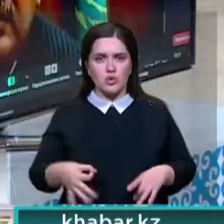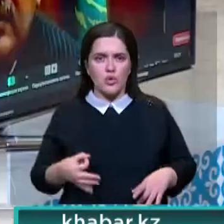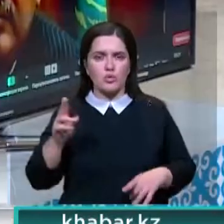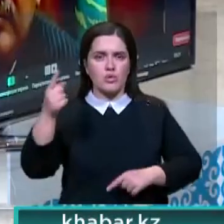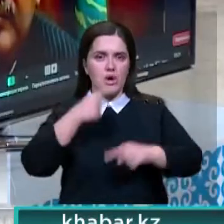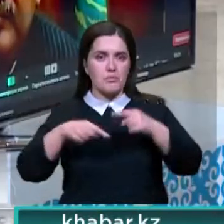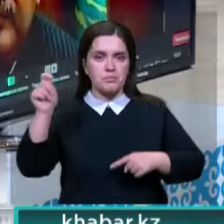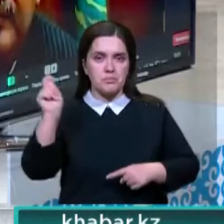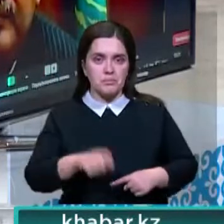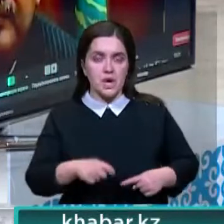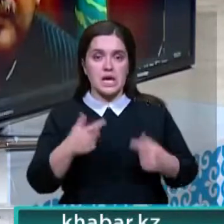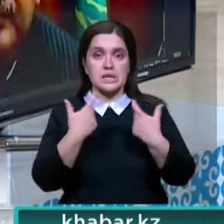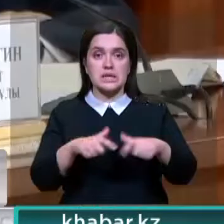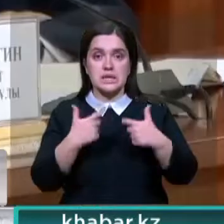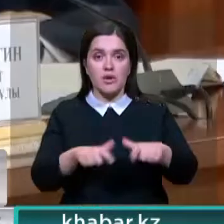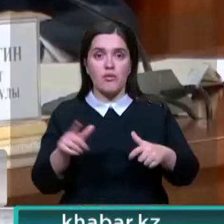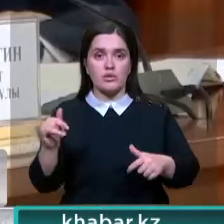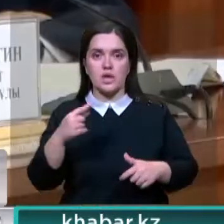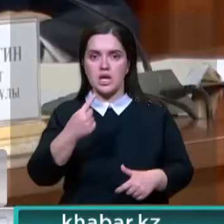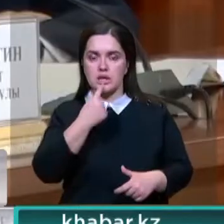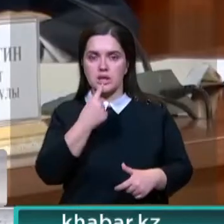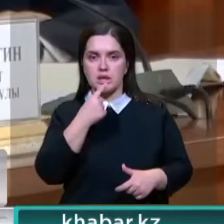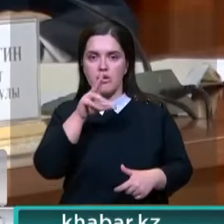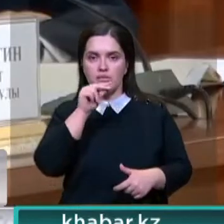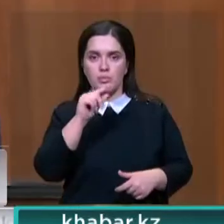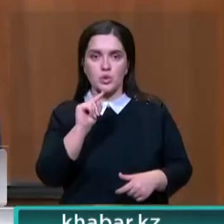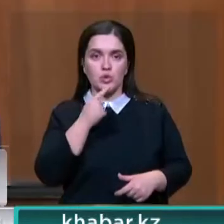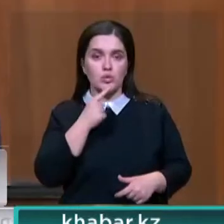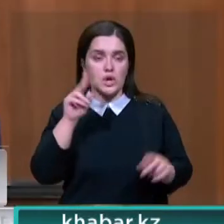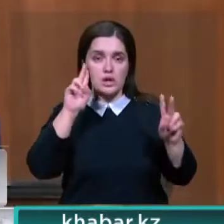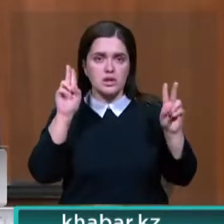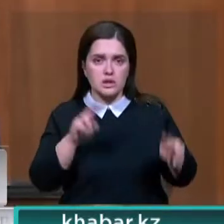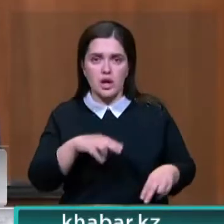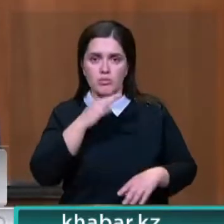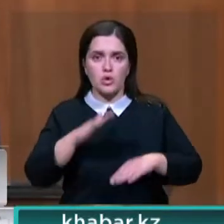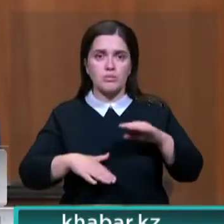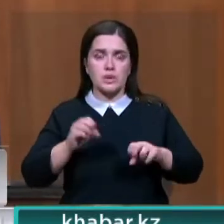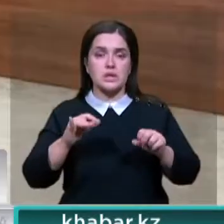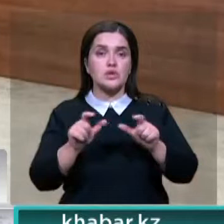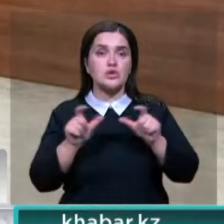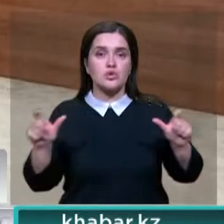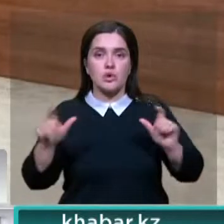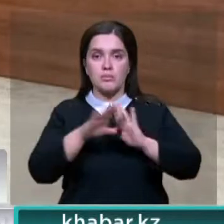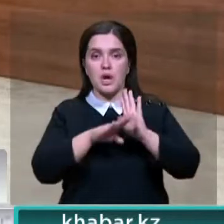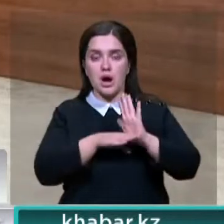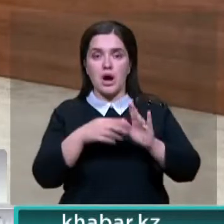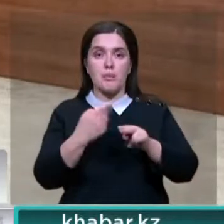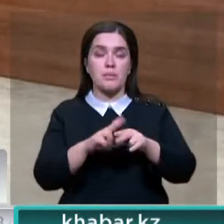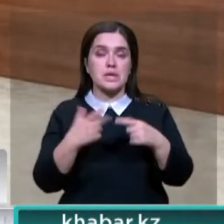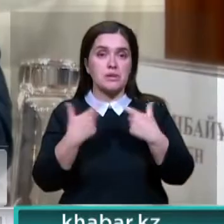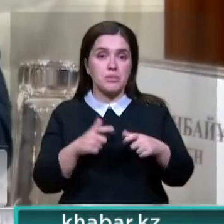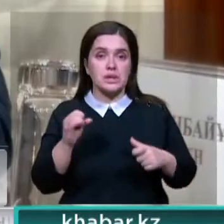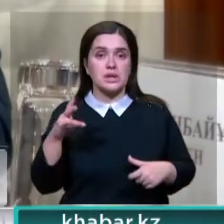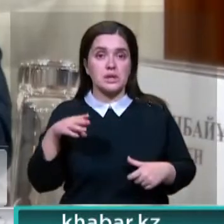зачастую кандасы при прохождении тестирования сталкиваются с языковыми трудностями, незнанием многих предметов и школьной программы.